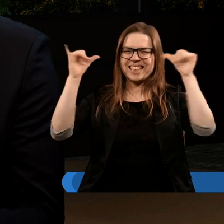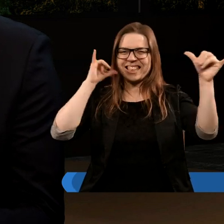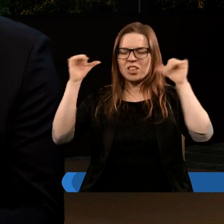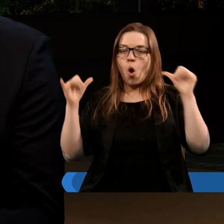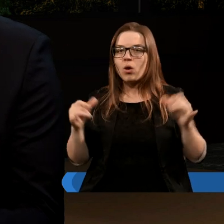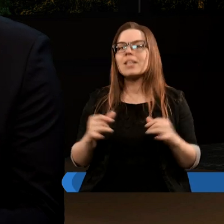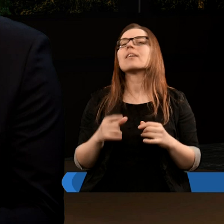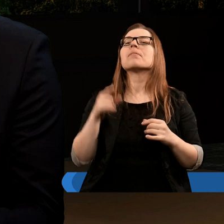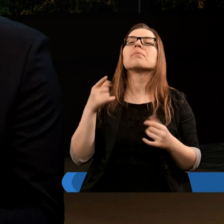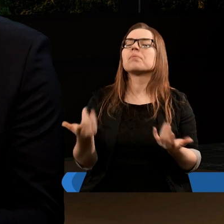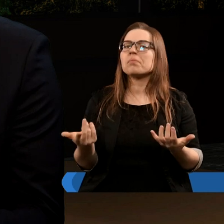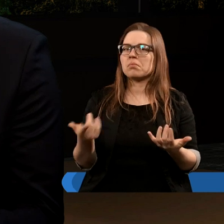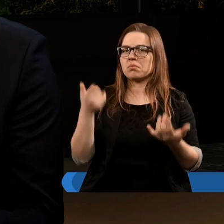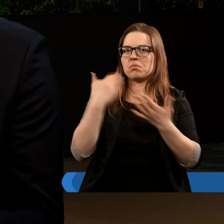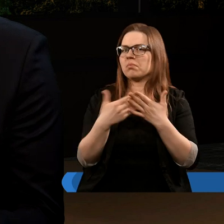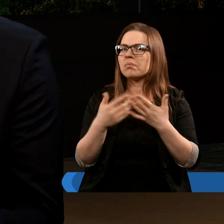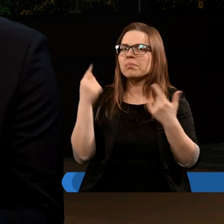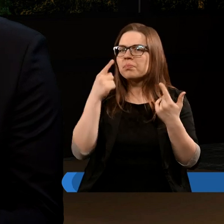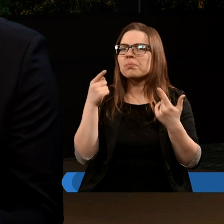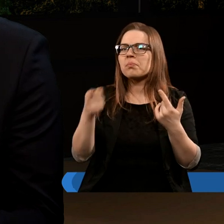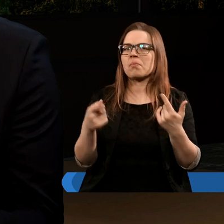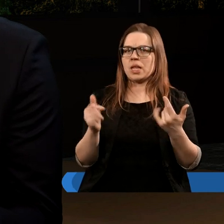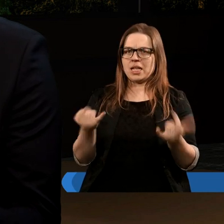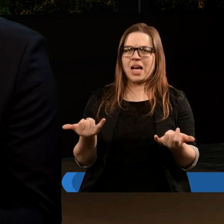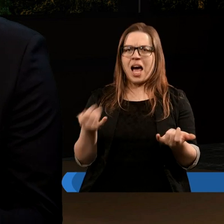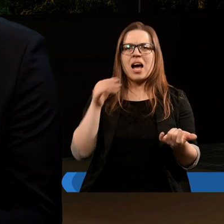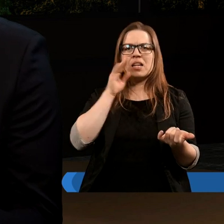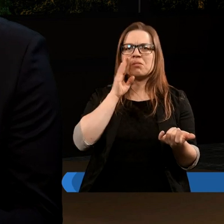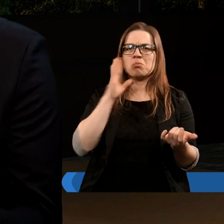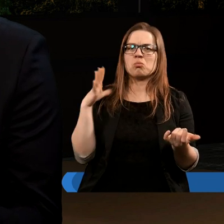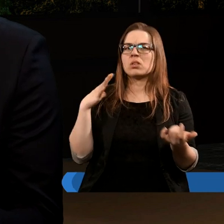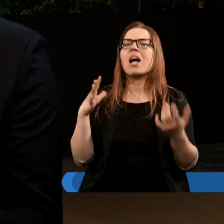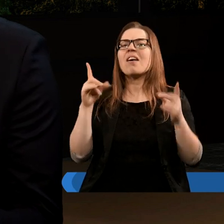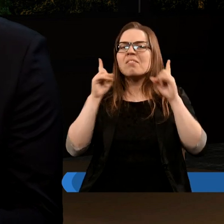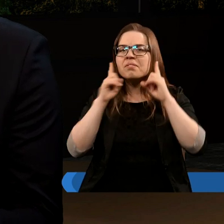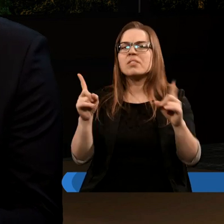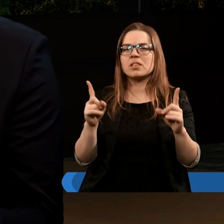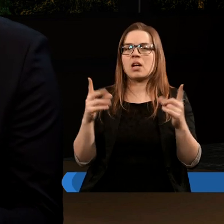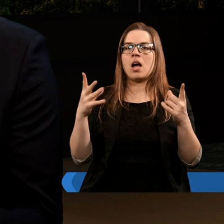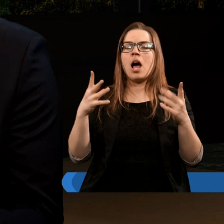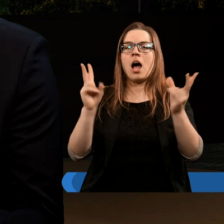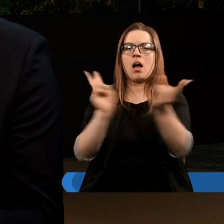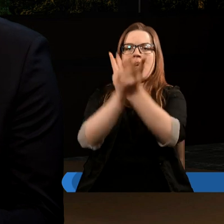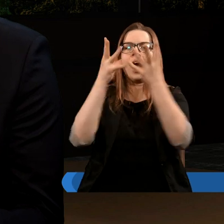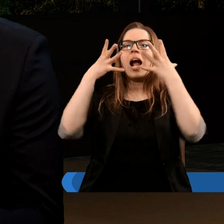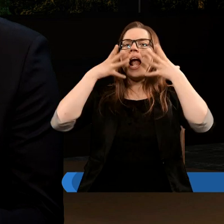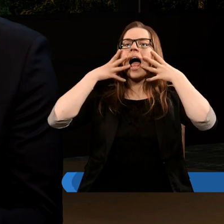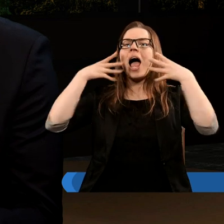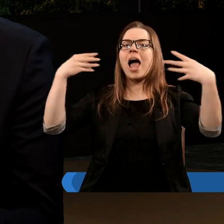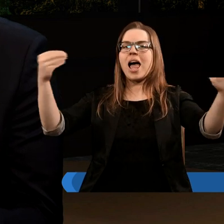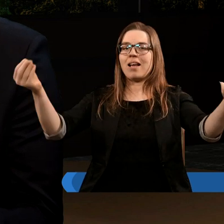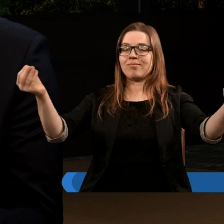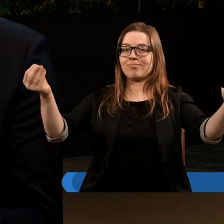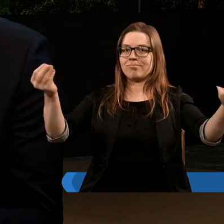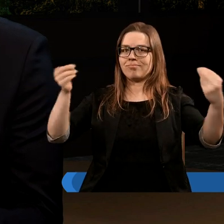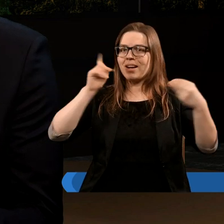zastanawiałem się kiedyś nad tym wersetem, to pomyślałem, jakby to było w rzeczywistości spotkać lwa. No na